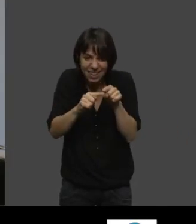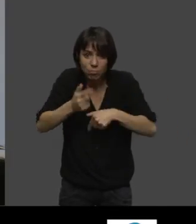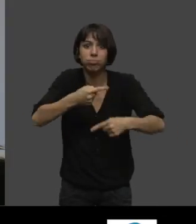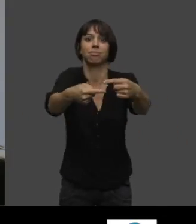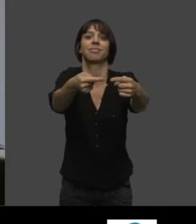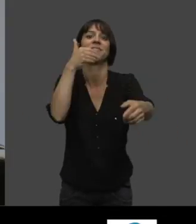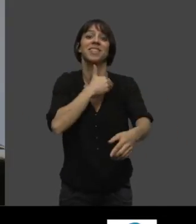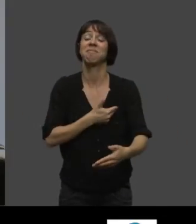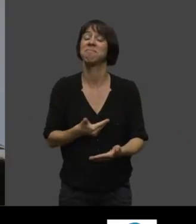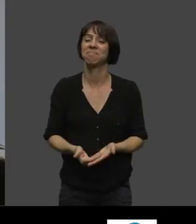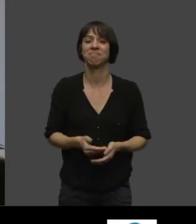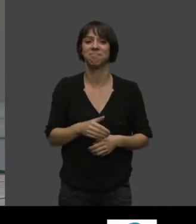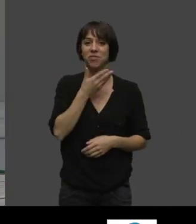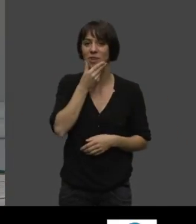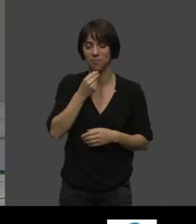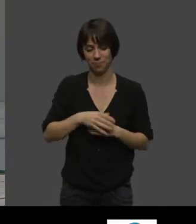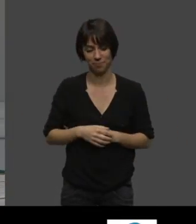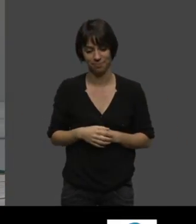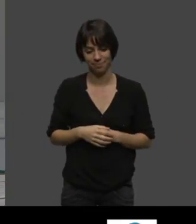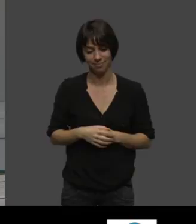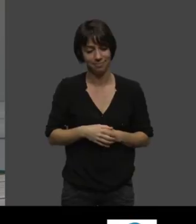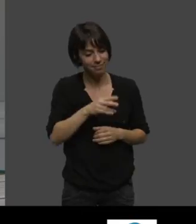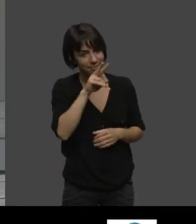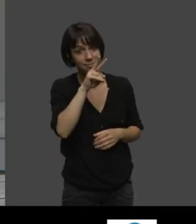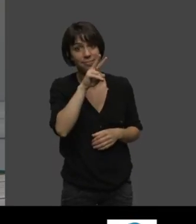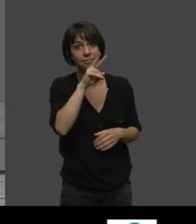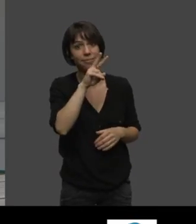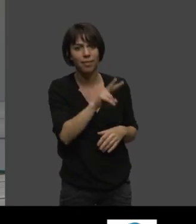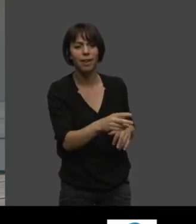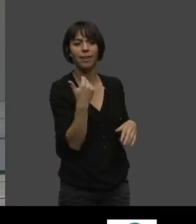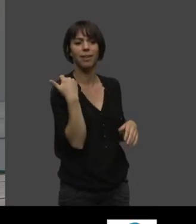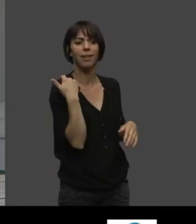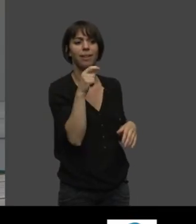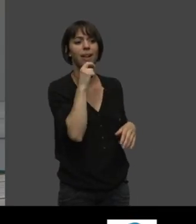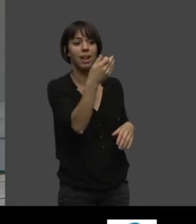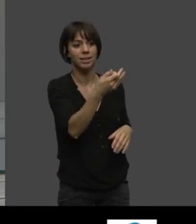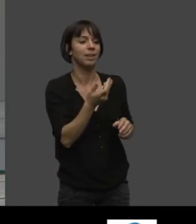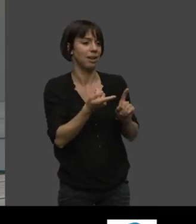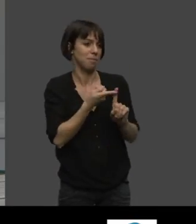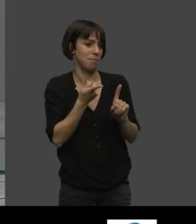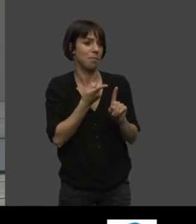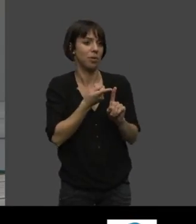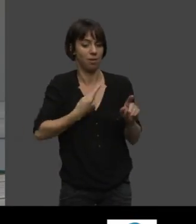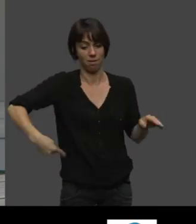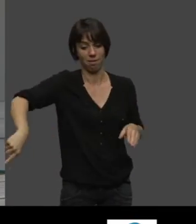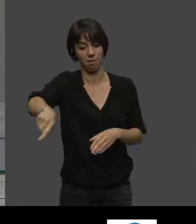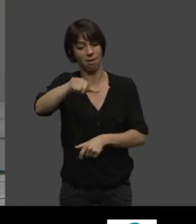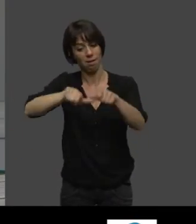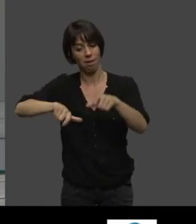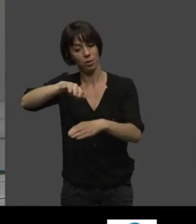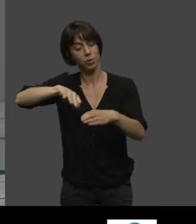Mais c'est vrai que le fait d'avoir des notions effectivement de diététique pour les cuisiniers, les cuisines,